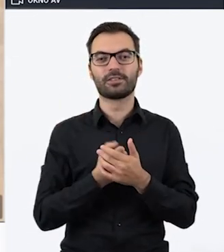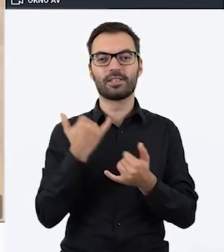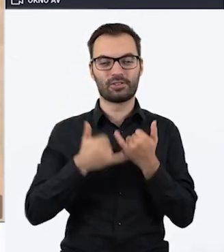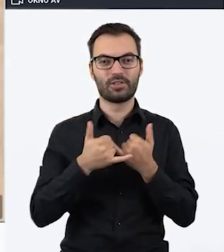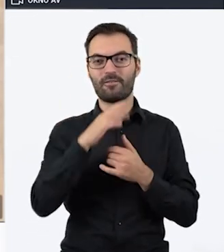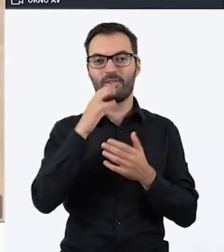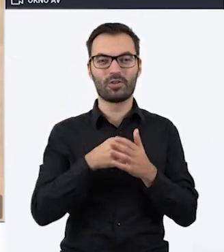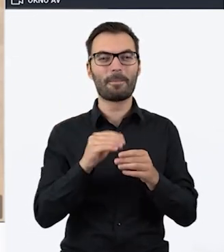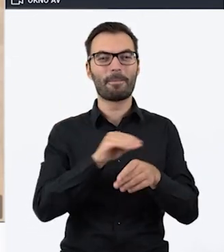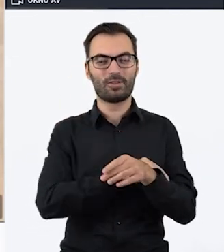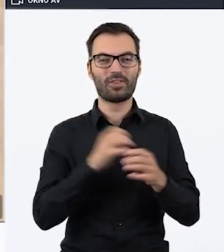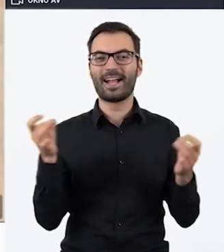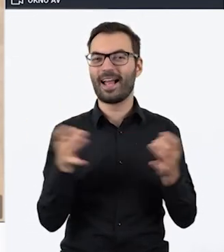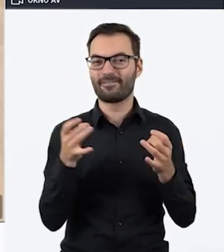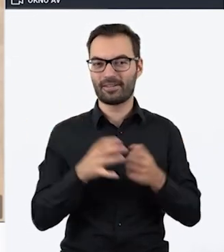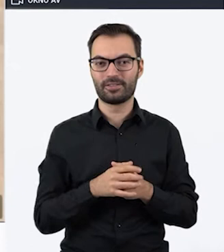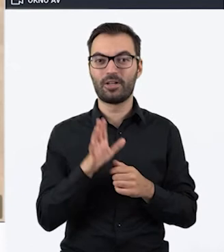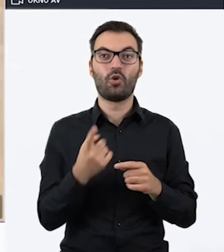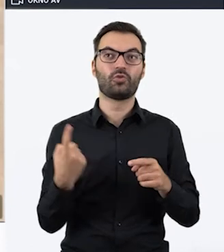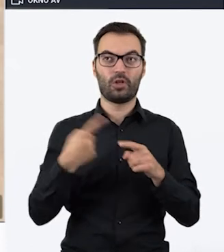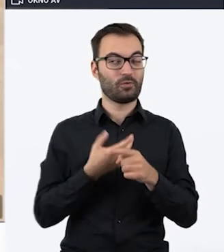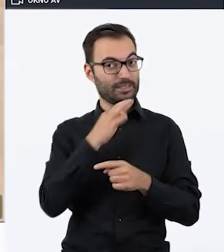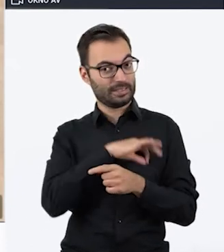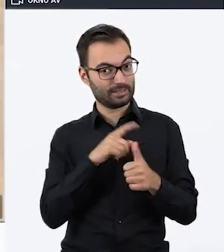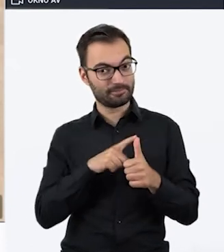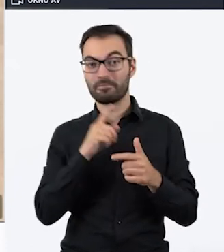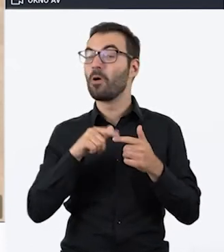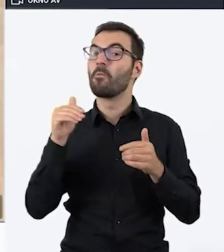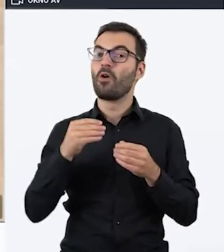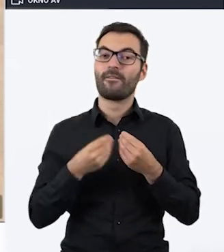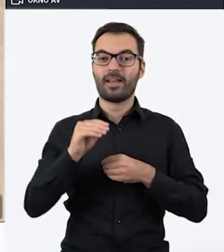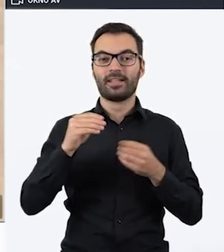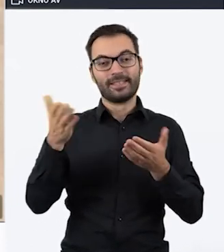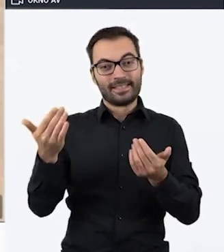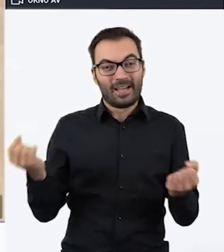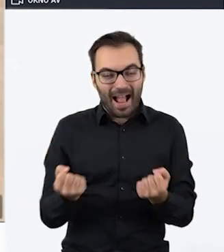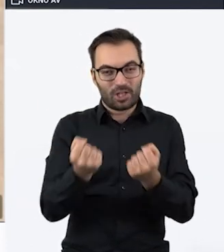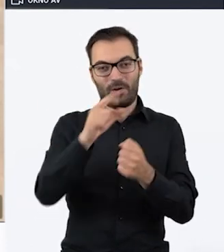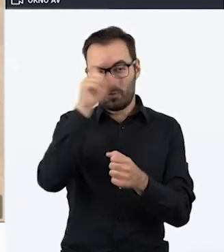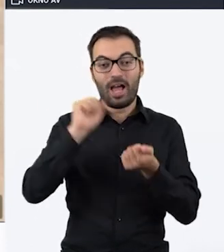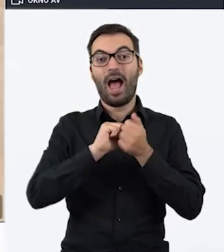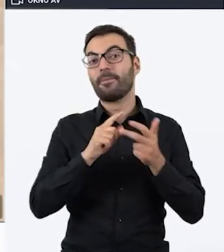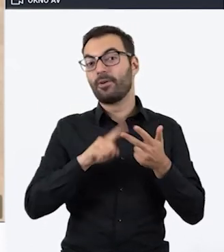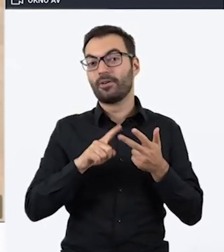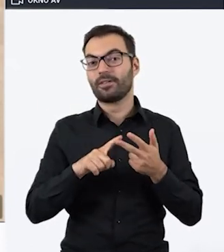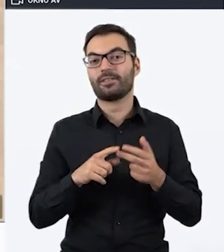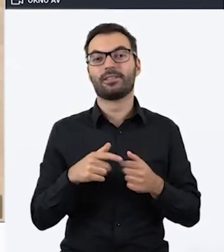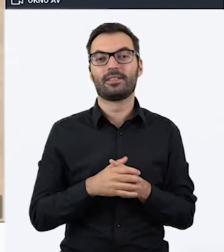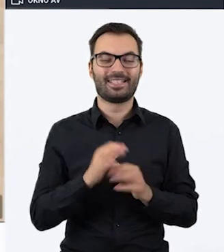ze stosowania gamifikacji? Czy jest to dodatkowe źródło dochodu? A może zwiększone zaangażowanie uczestników? A może